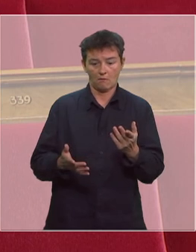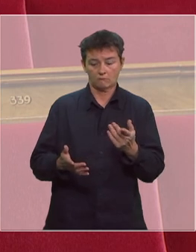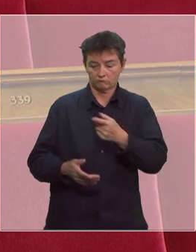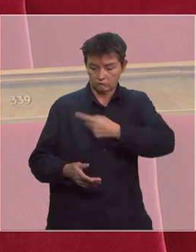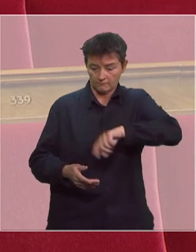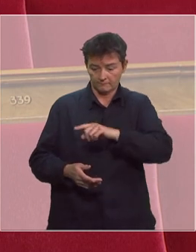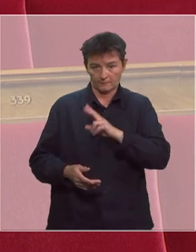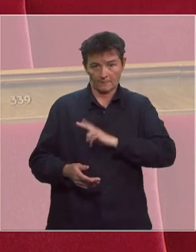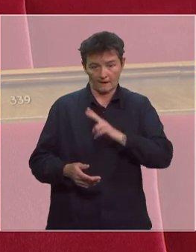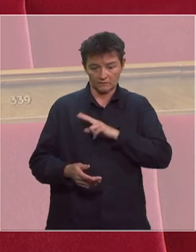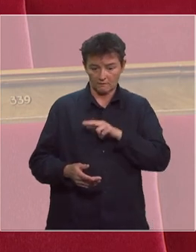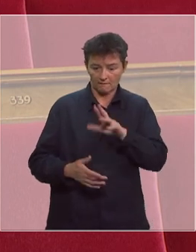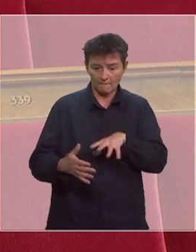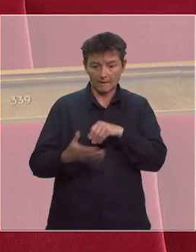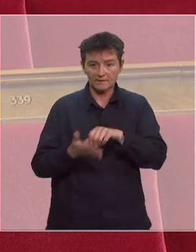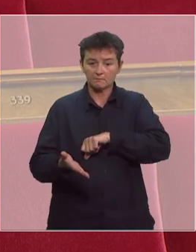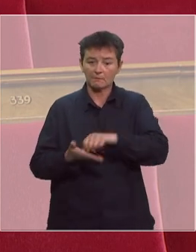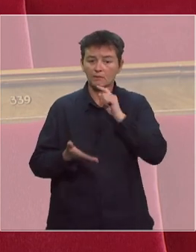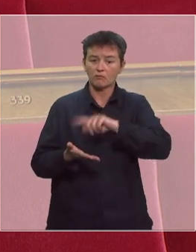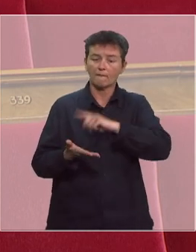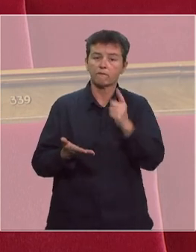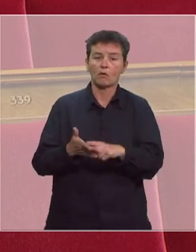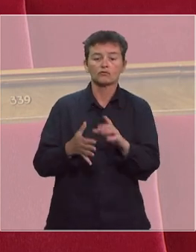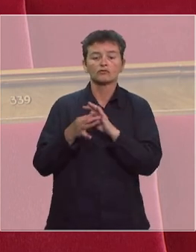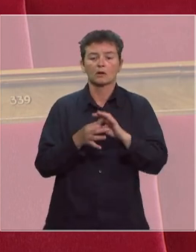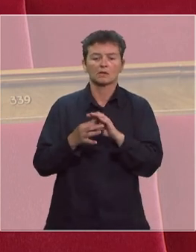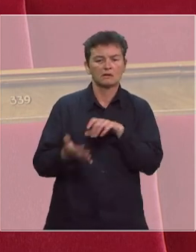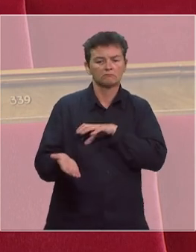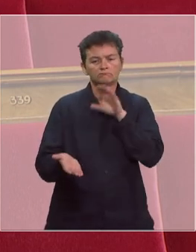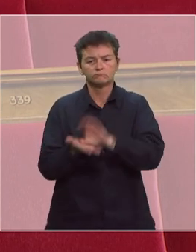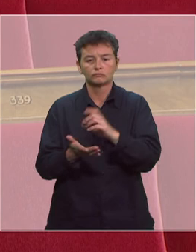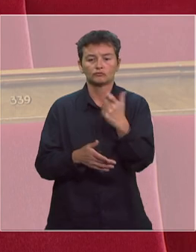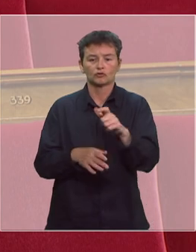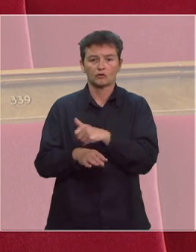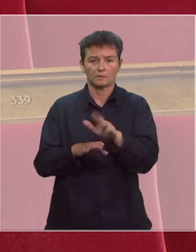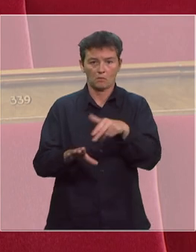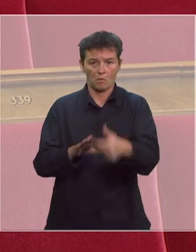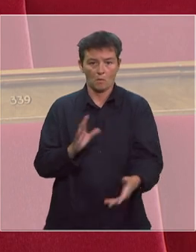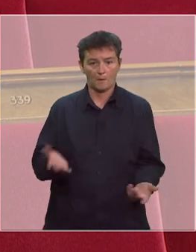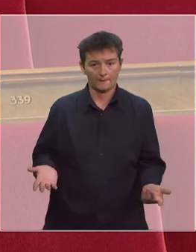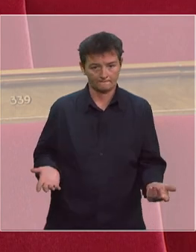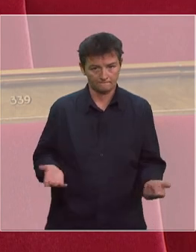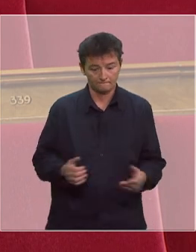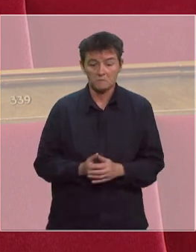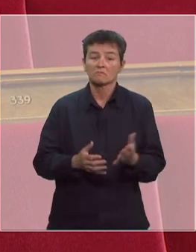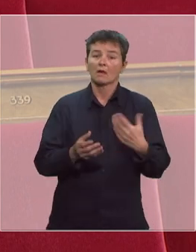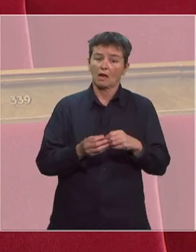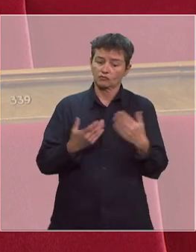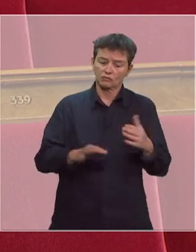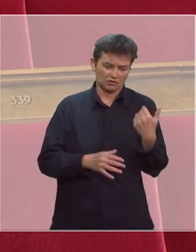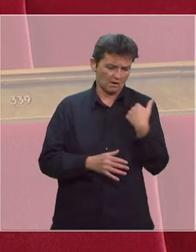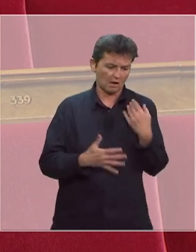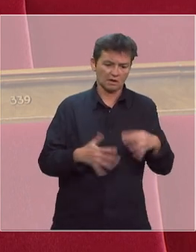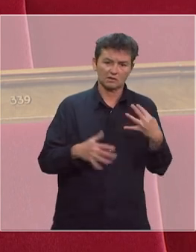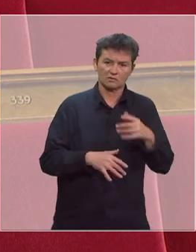membres au fonds de solidarité à hauteur de 200 millions d'euros. Cette action s'ajoutait à celle déjà annoncée le 19